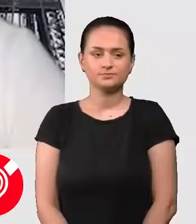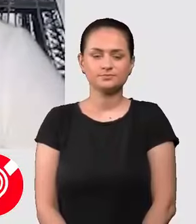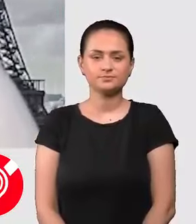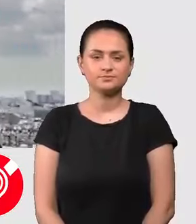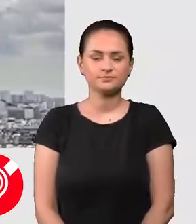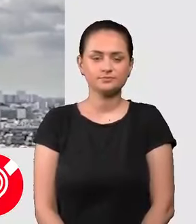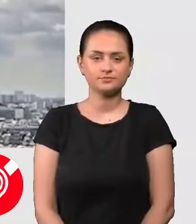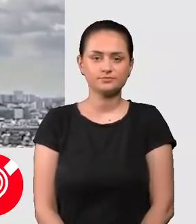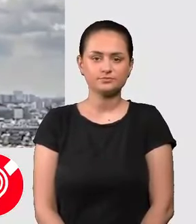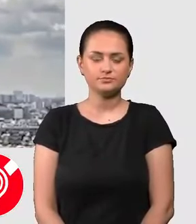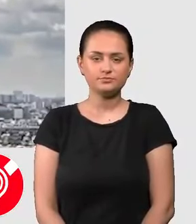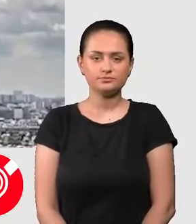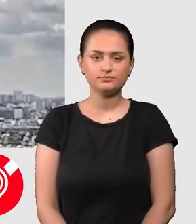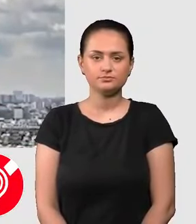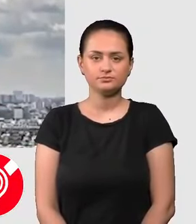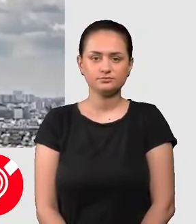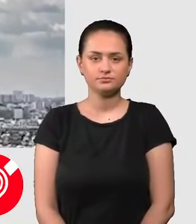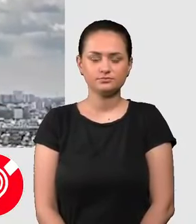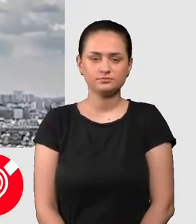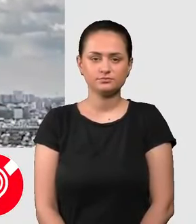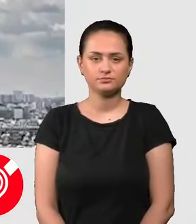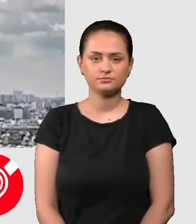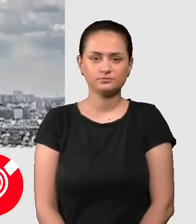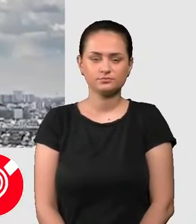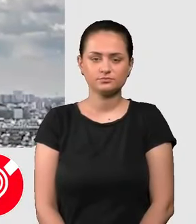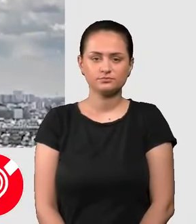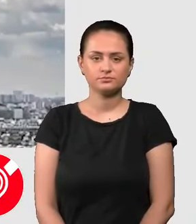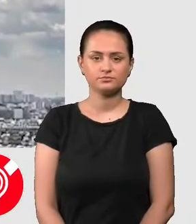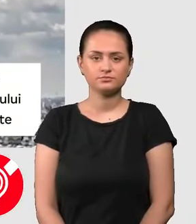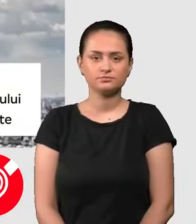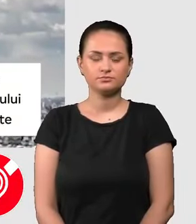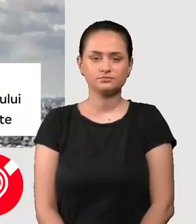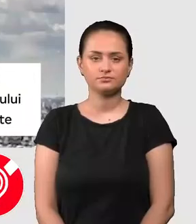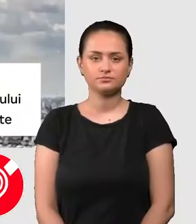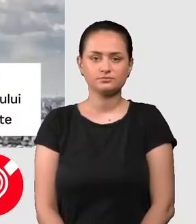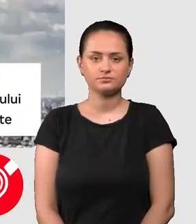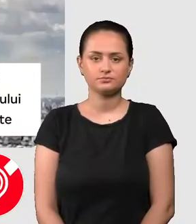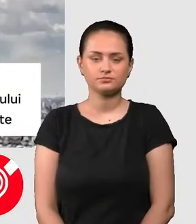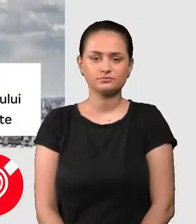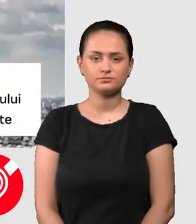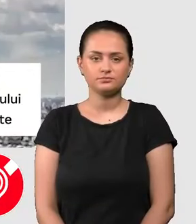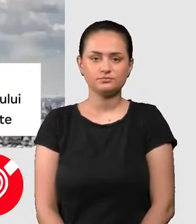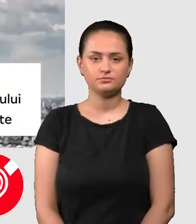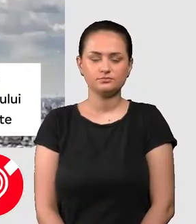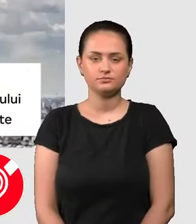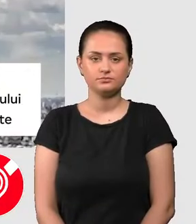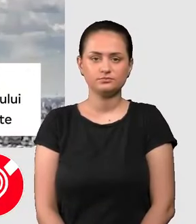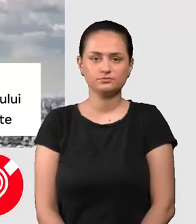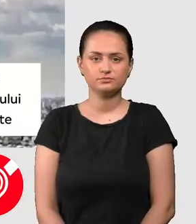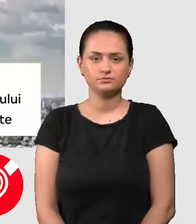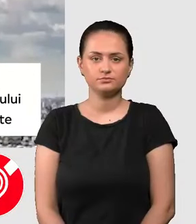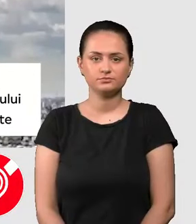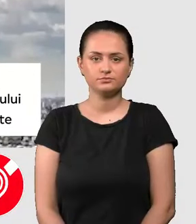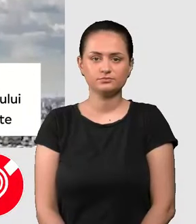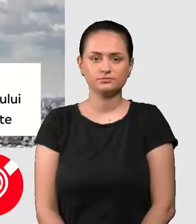Servicile de investigație au închetat 10 luni, în cel mai mare secret, pentru a scoate la lumina acest enorm trafic care a întărit economia de